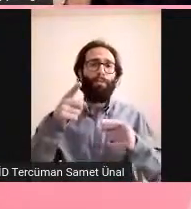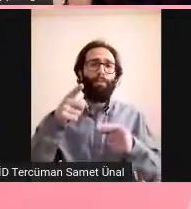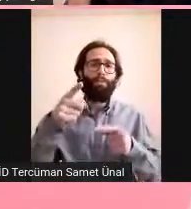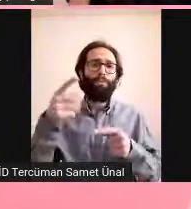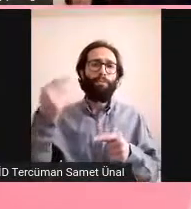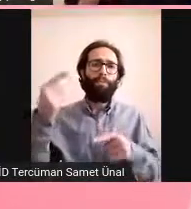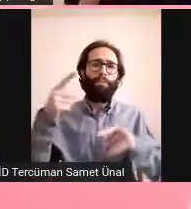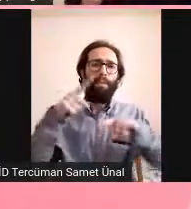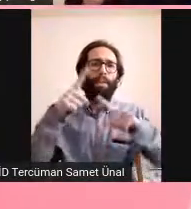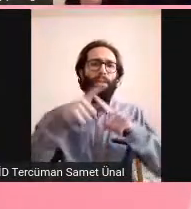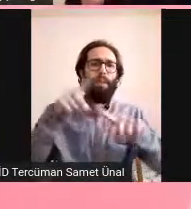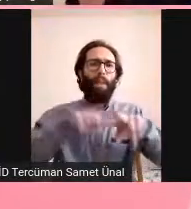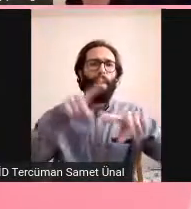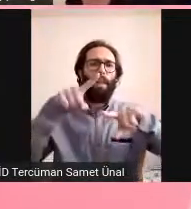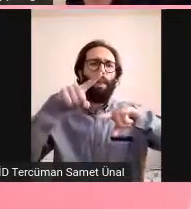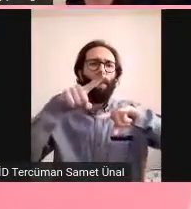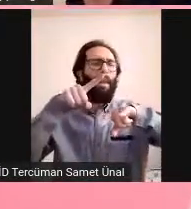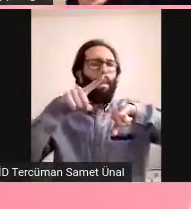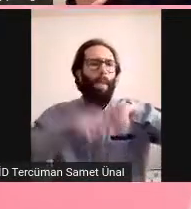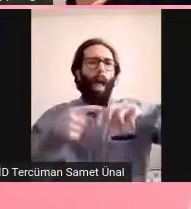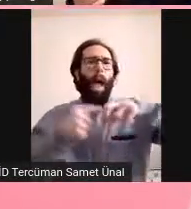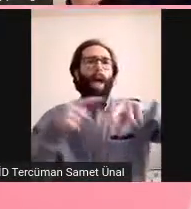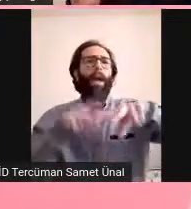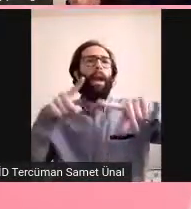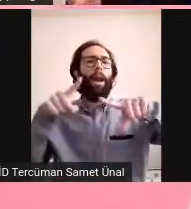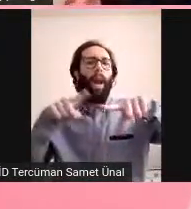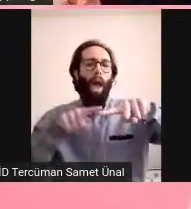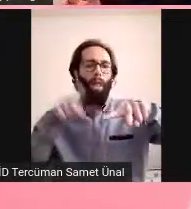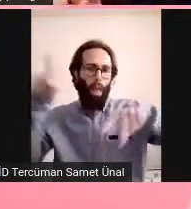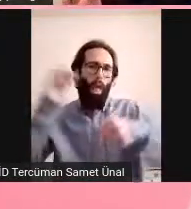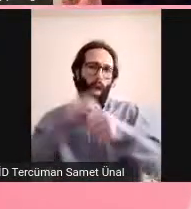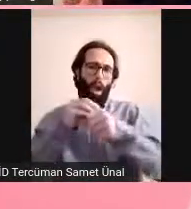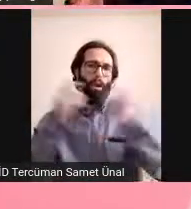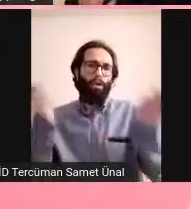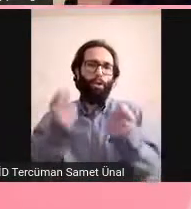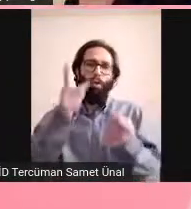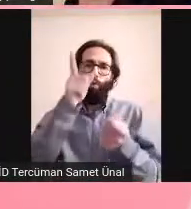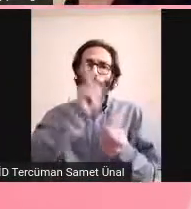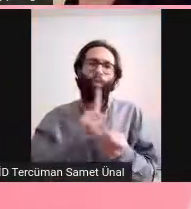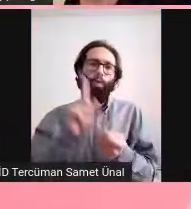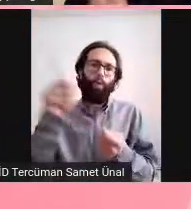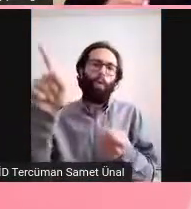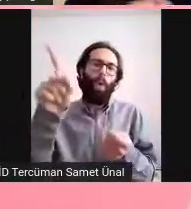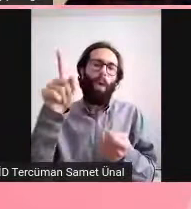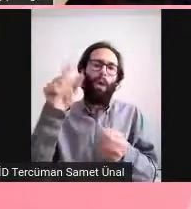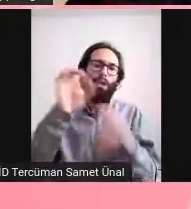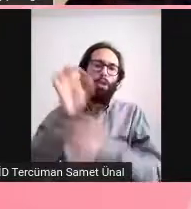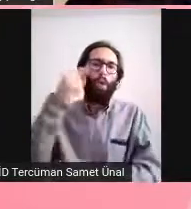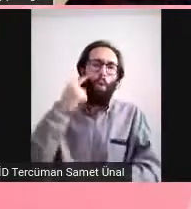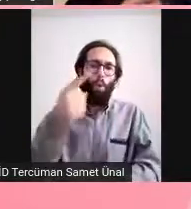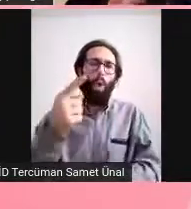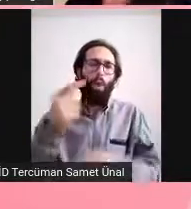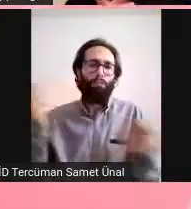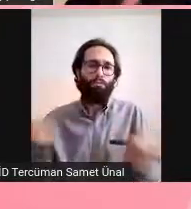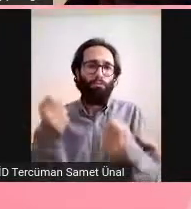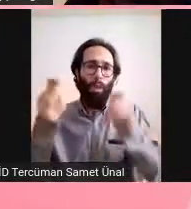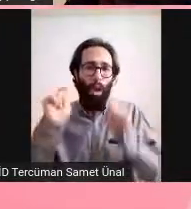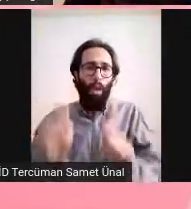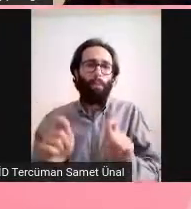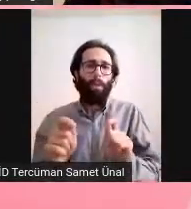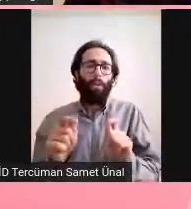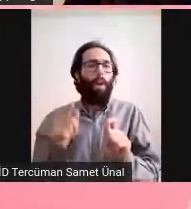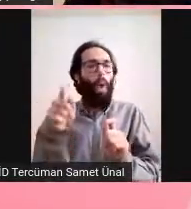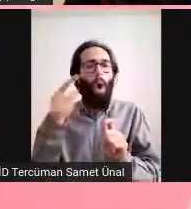Bütün koku, duyu bozukluklarını katarsam yani az duyuyorum, sadece şunları duymuyorum, sadece bunları